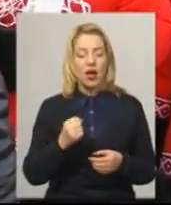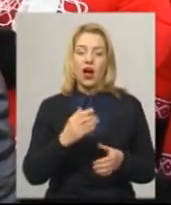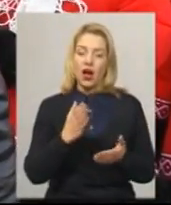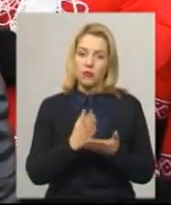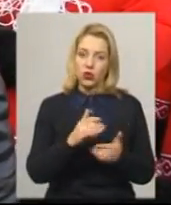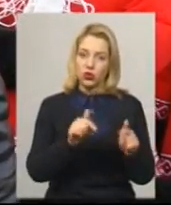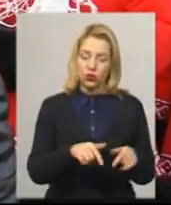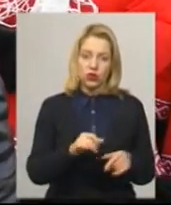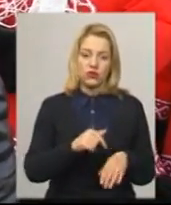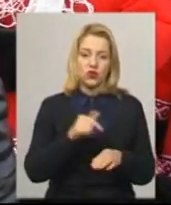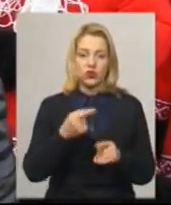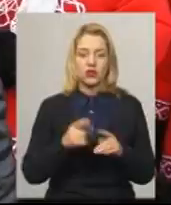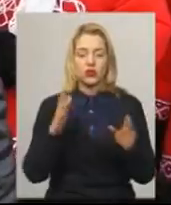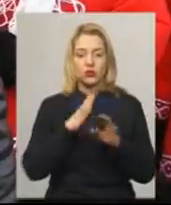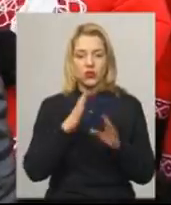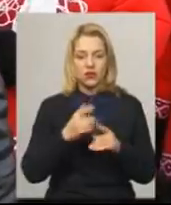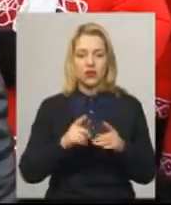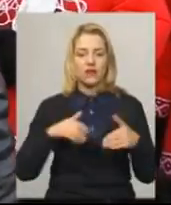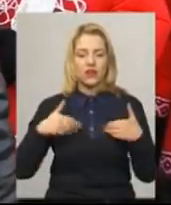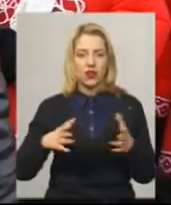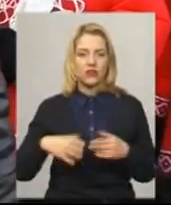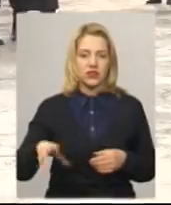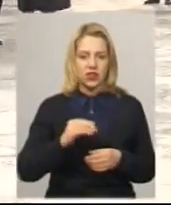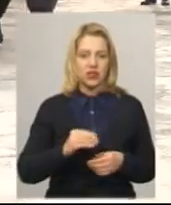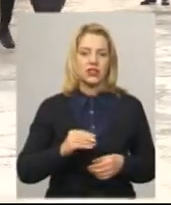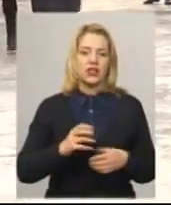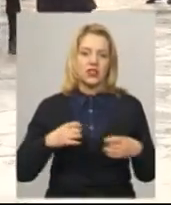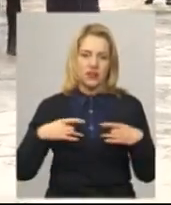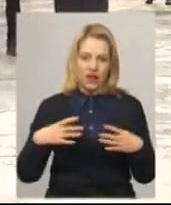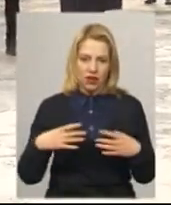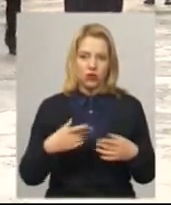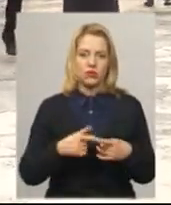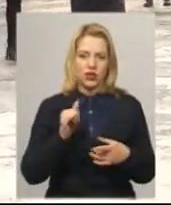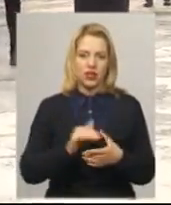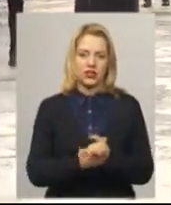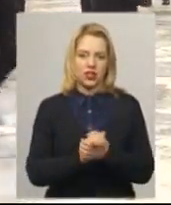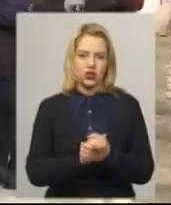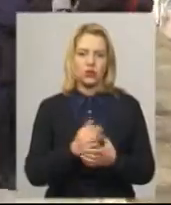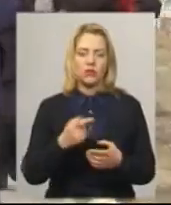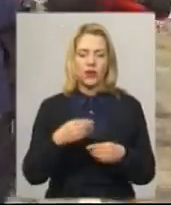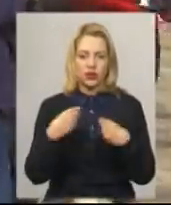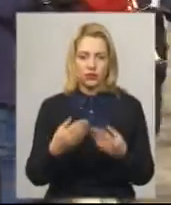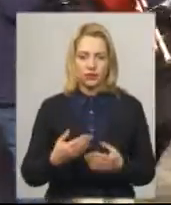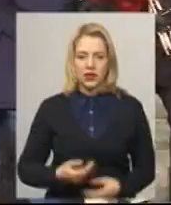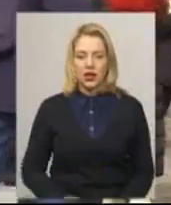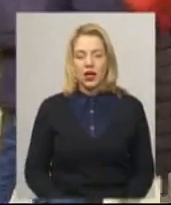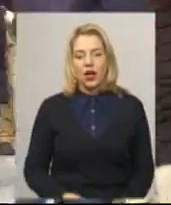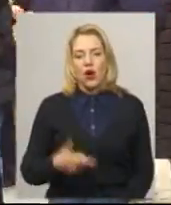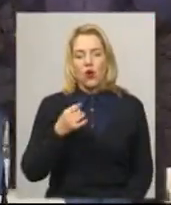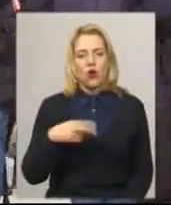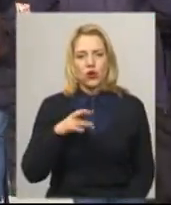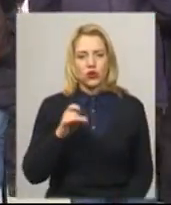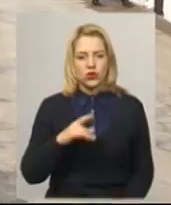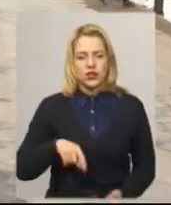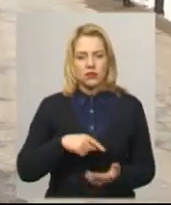відчути цю атмосферу – це зовсім інше. Вітаю всіх зі святом, зичу миру. Начальник відділу культури, національностей та туризму Городоцької міськради